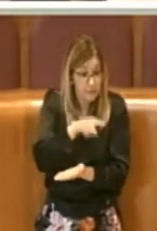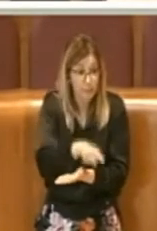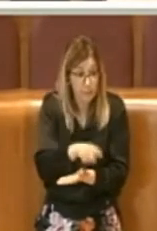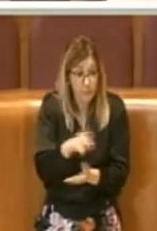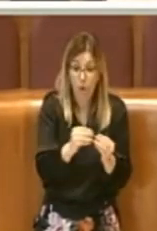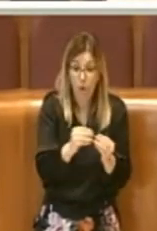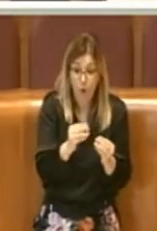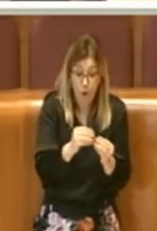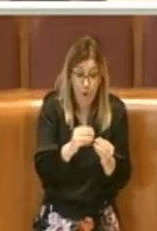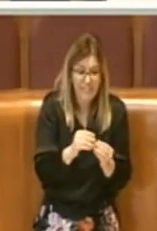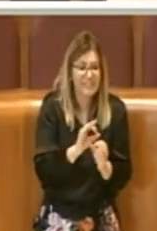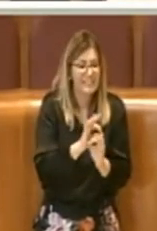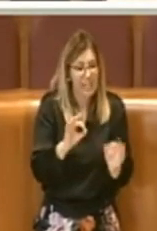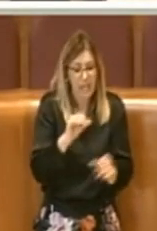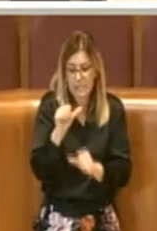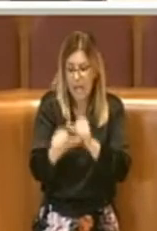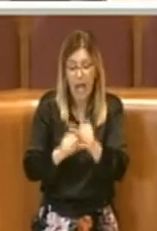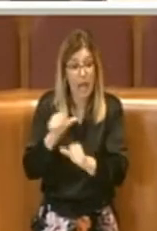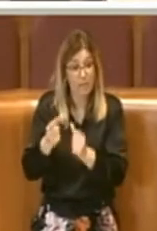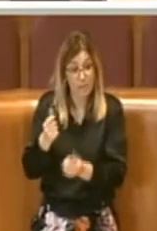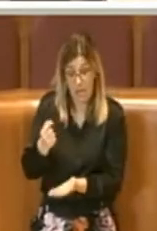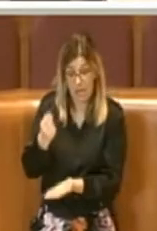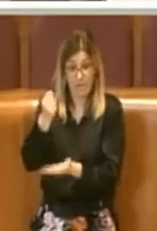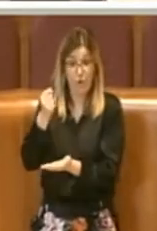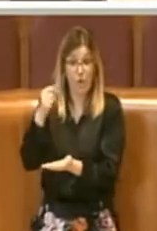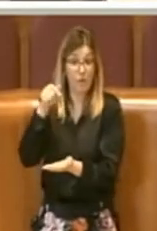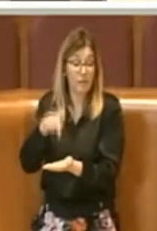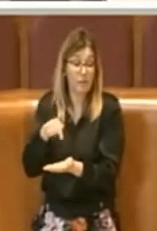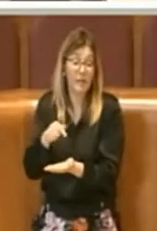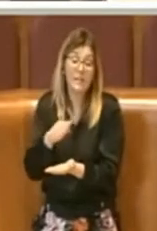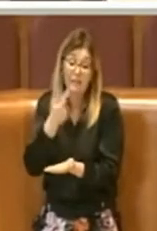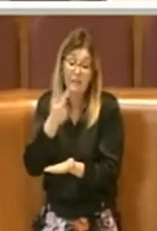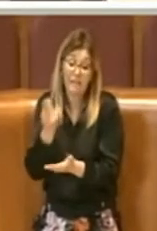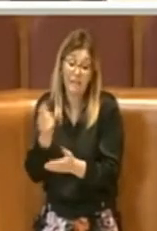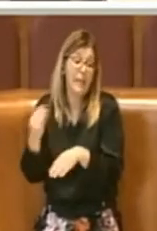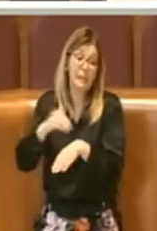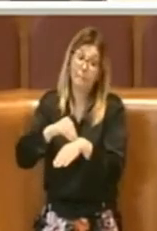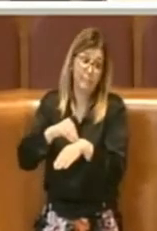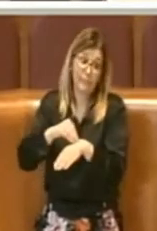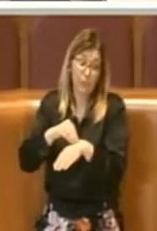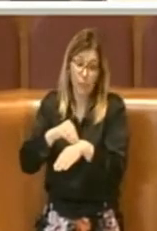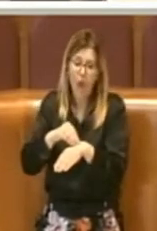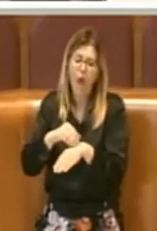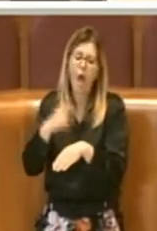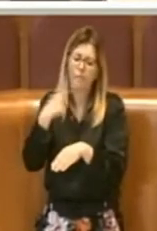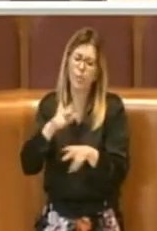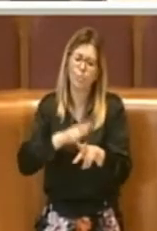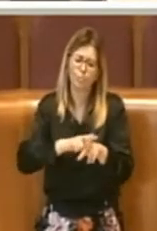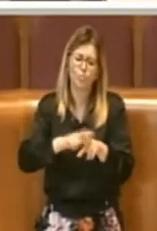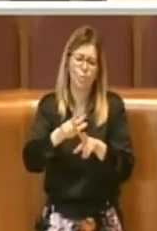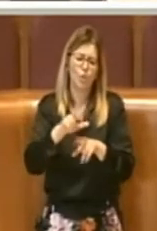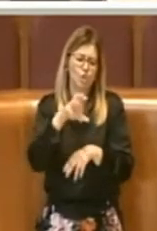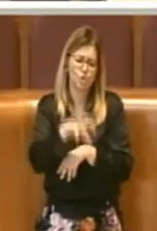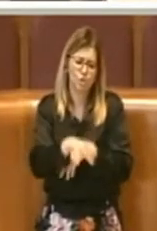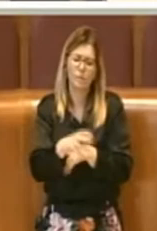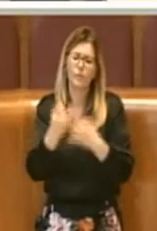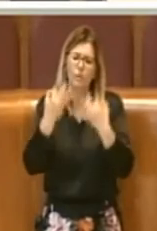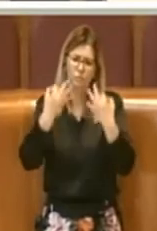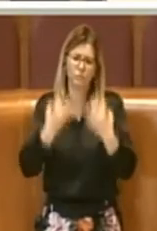senza modificare i fondi perché sarebbero serviti dei fondi aggiuntivi il Municipio ha individuato nell